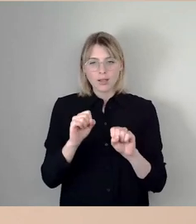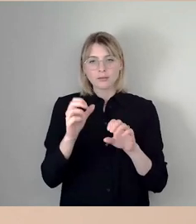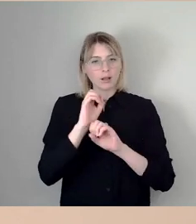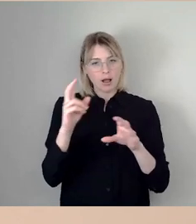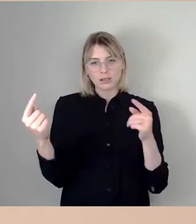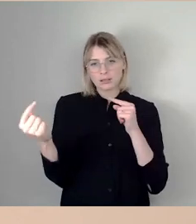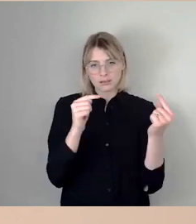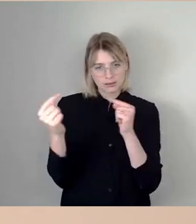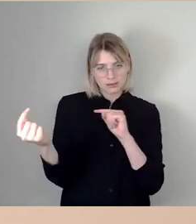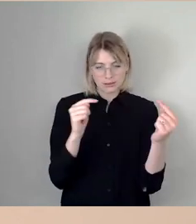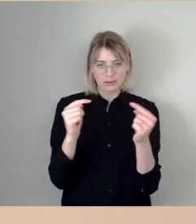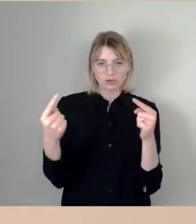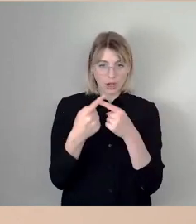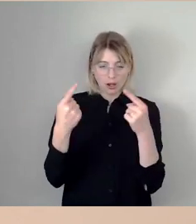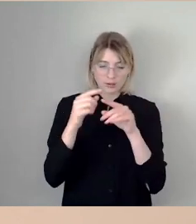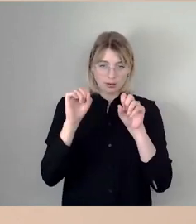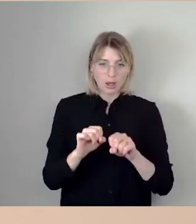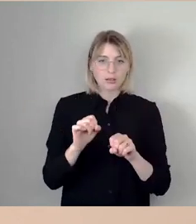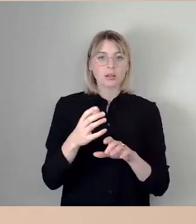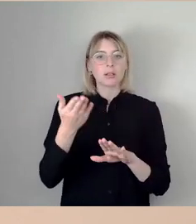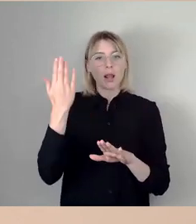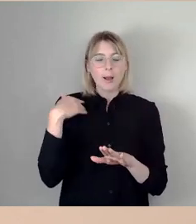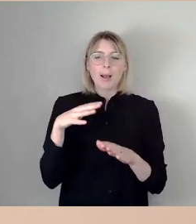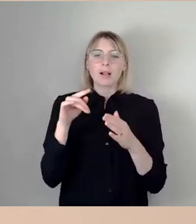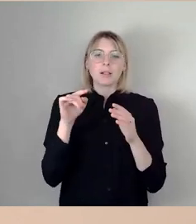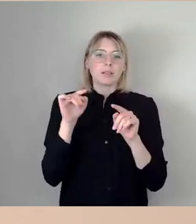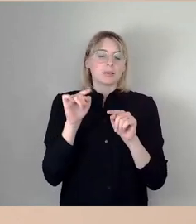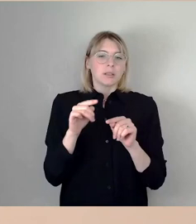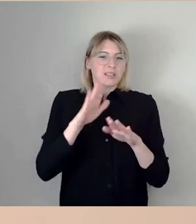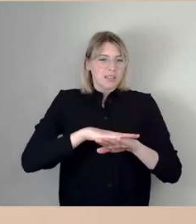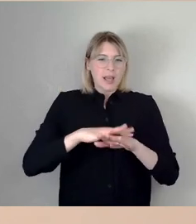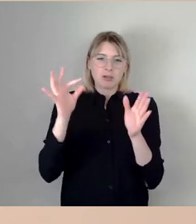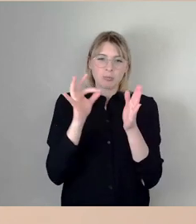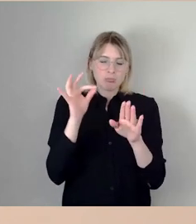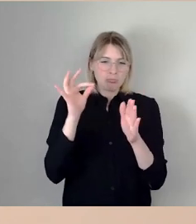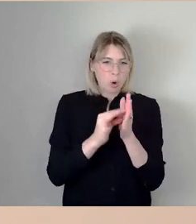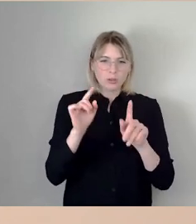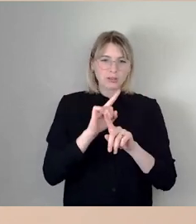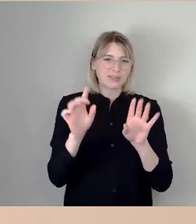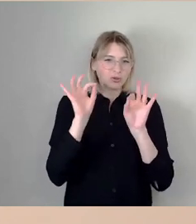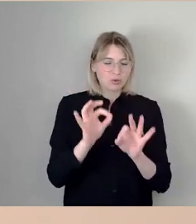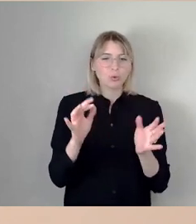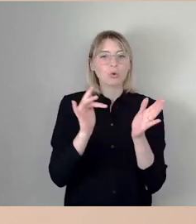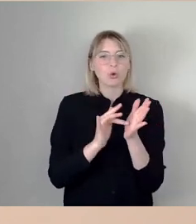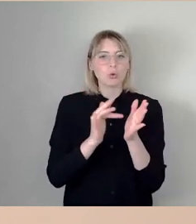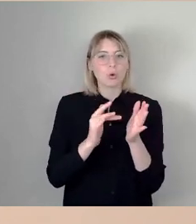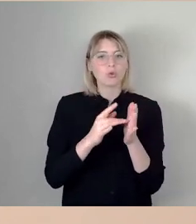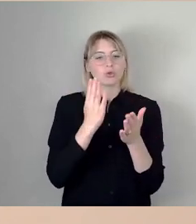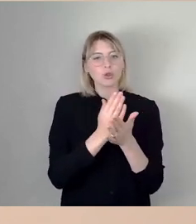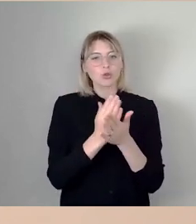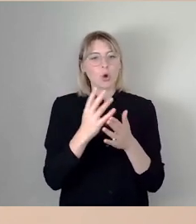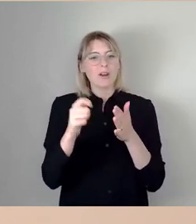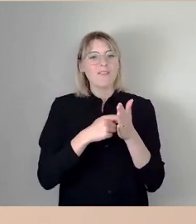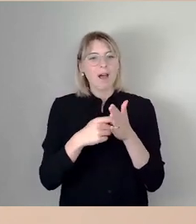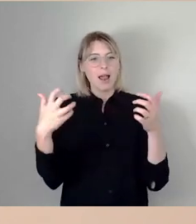Ich glaube, der Zeitpunkt der Einbringung war nicht günstig, weil alle schon sozusagen mit Blick auf den Wahlkampf sondiert haben,